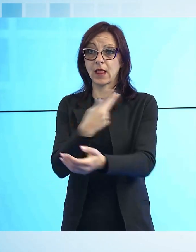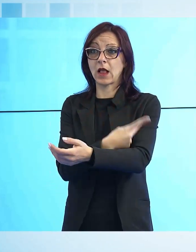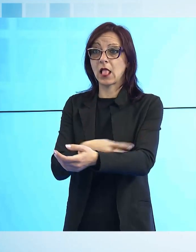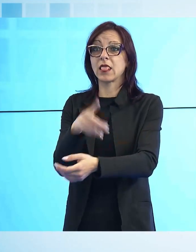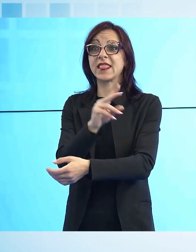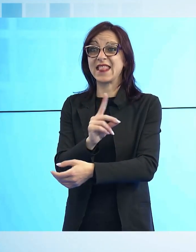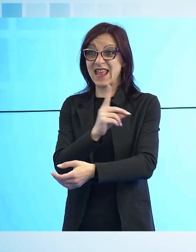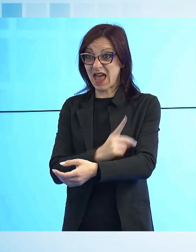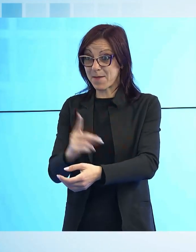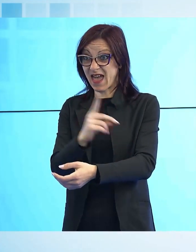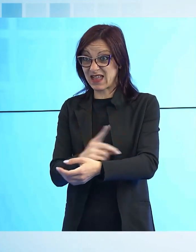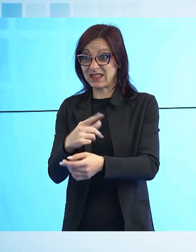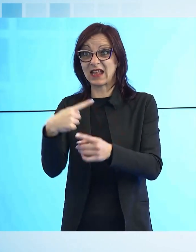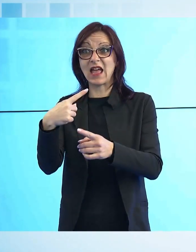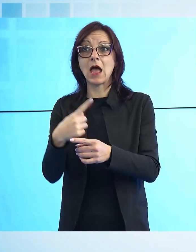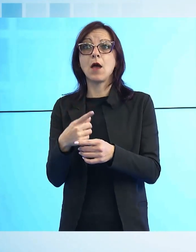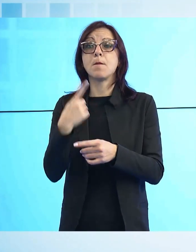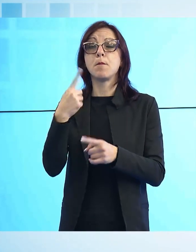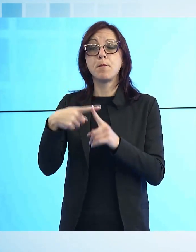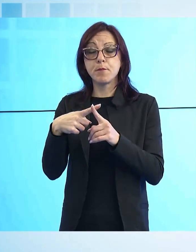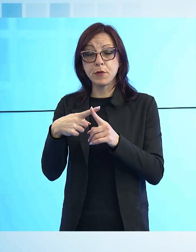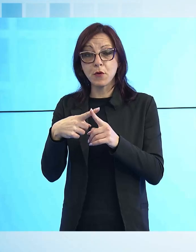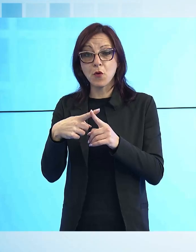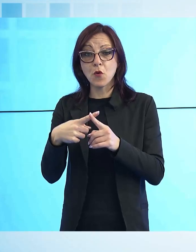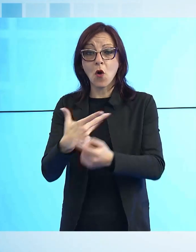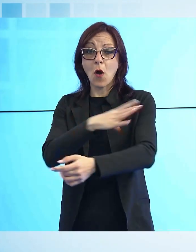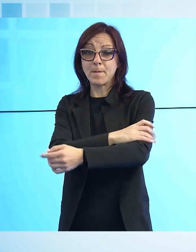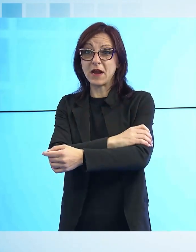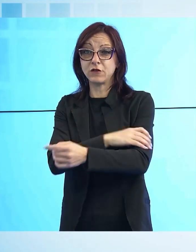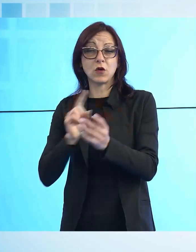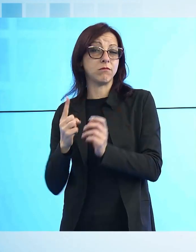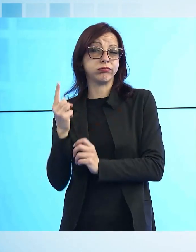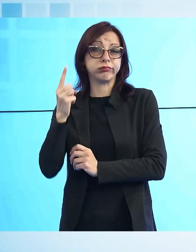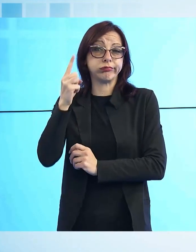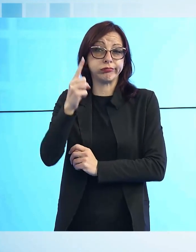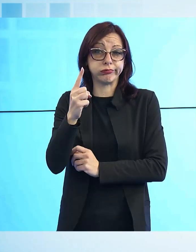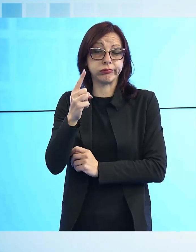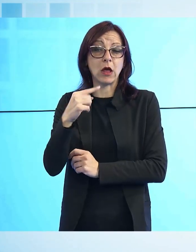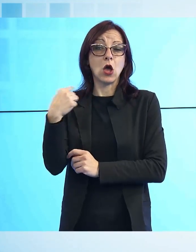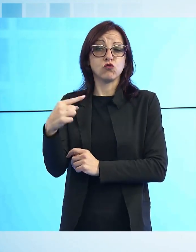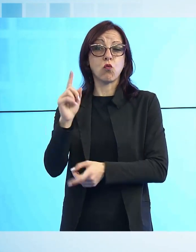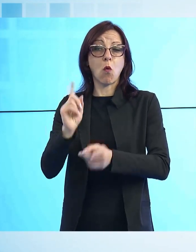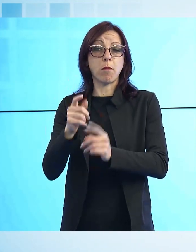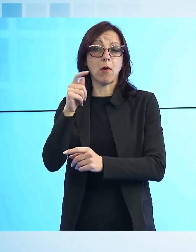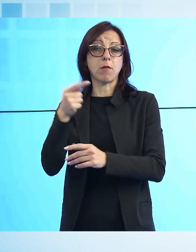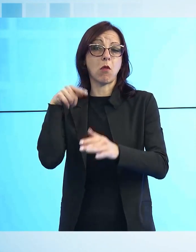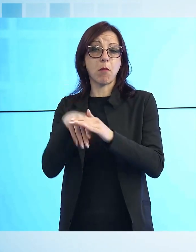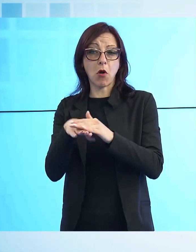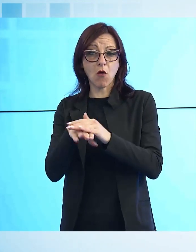uguale a un'ipertensione nostra, un diabete nostro, la gestione è completamente diversa. Quindi il poter dare un punto di